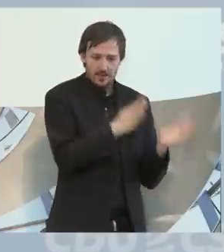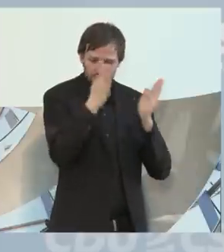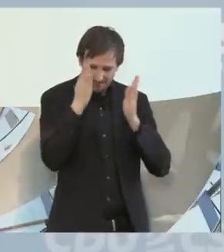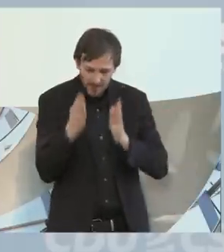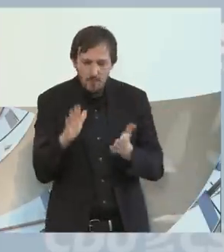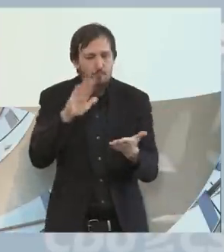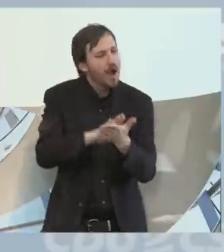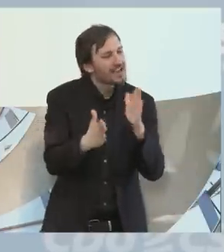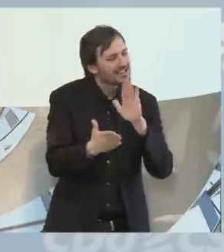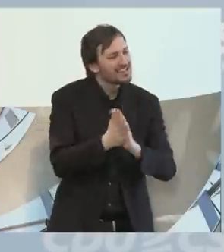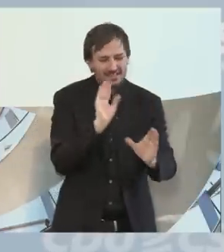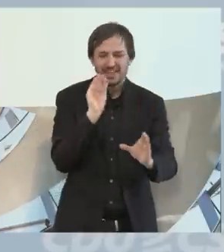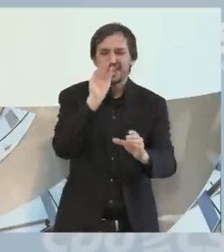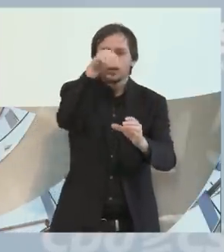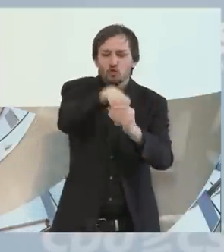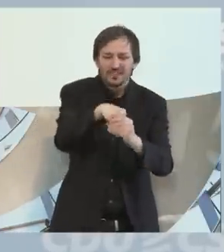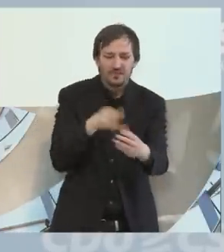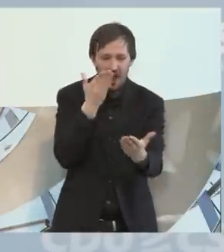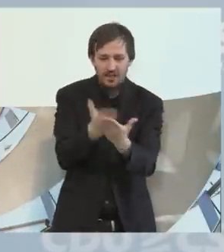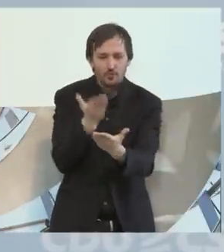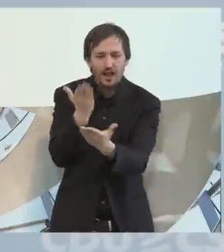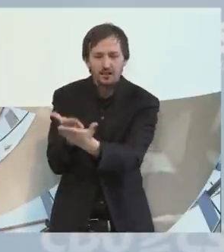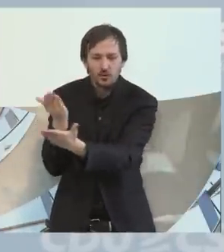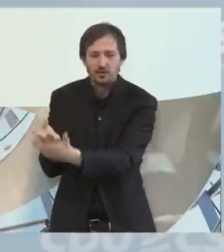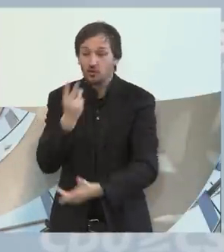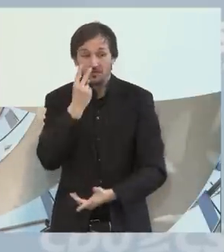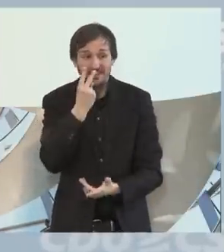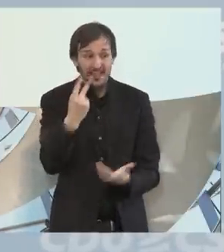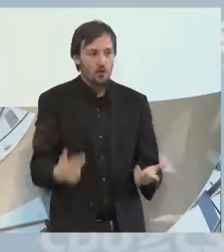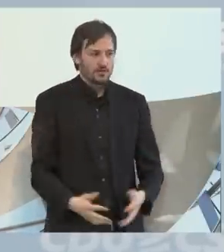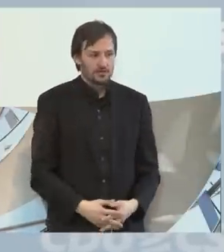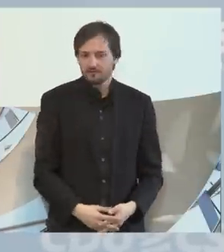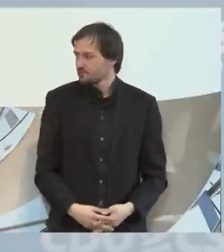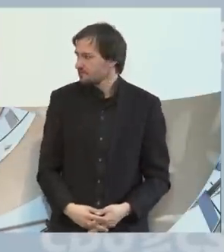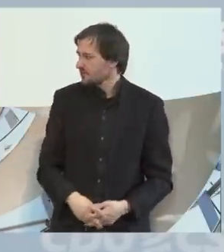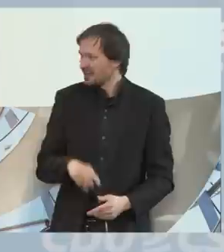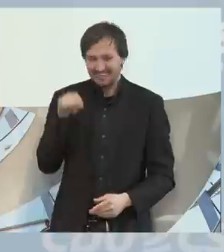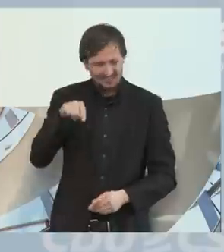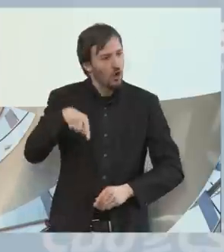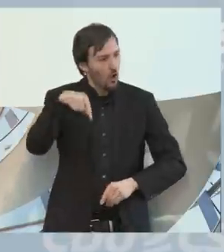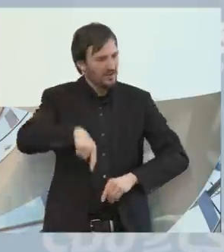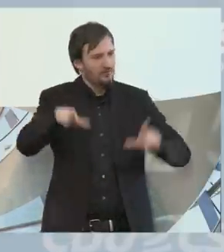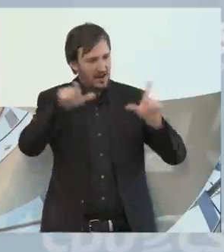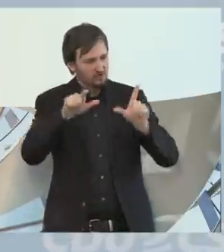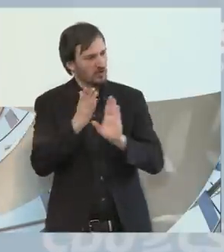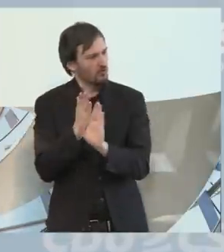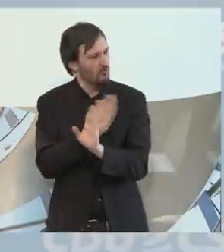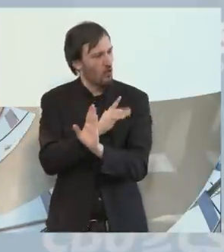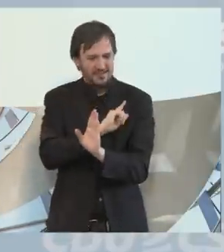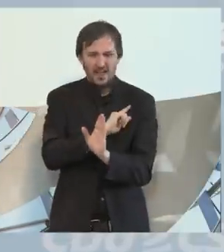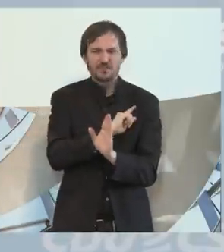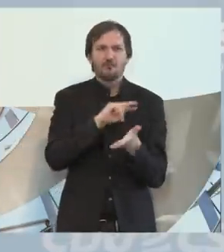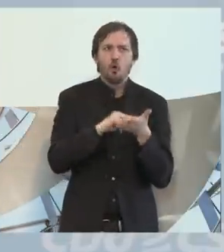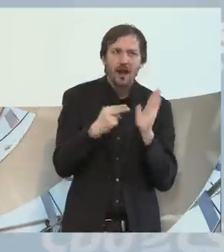wie es denn in der Praxis mit inklusiven Angeboten aussieht. Ich habe bei der Vorbereitung auf diese Veranstaltung, bin ich auf einen